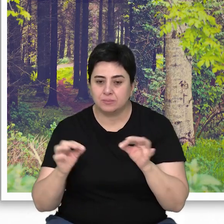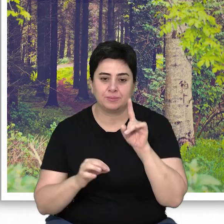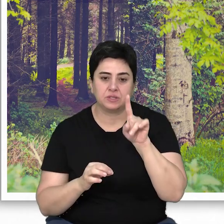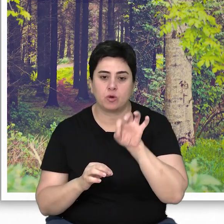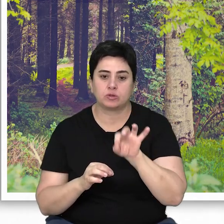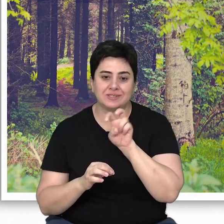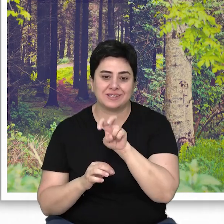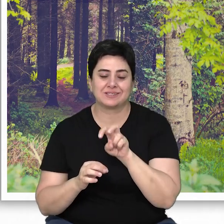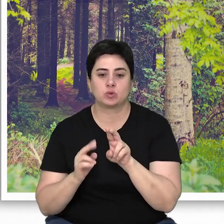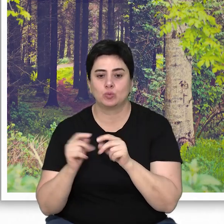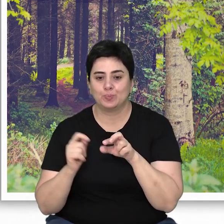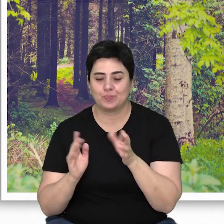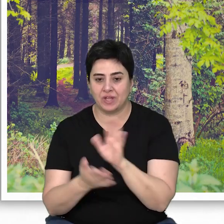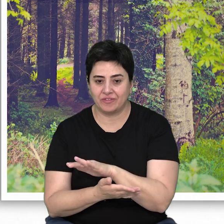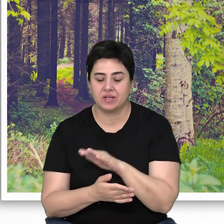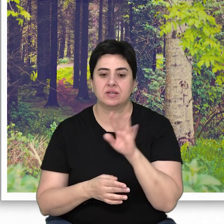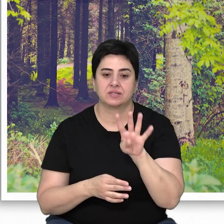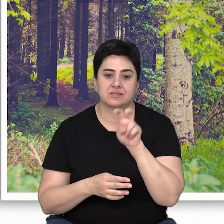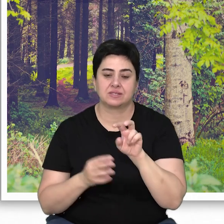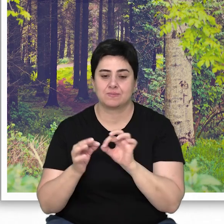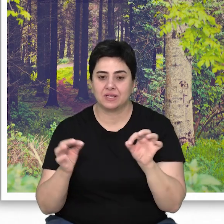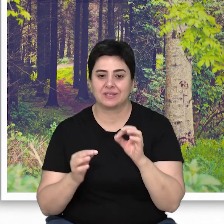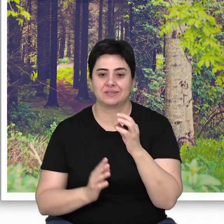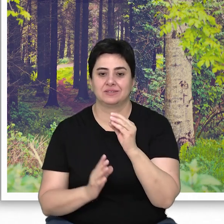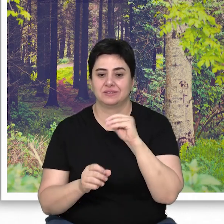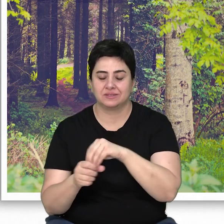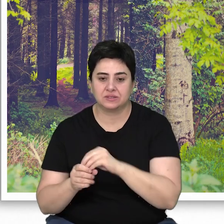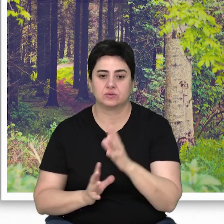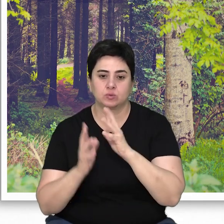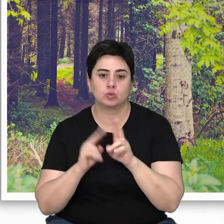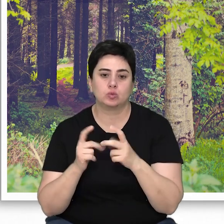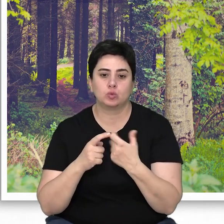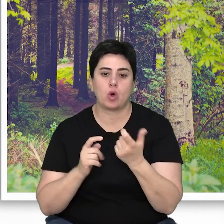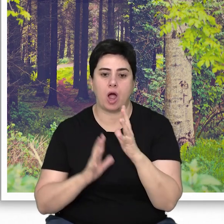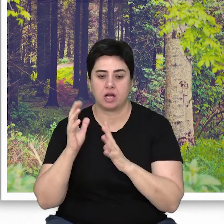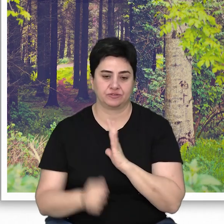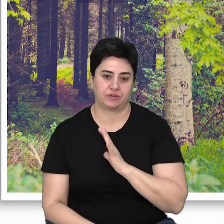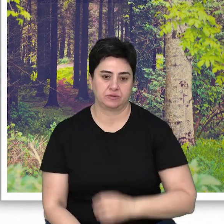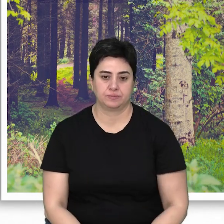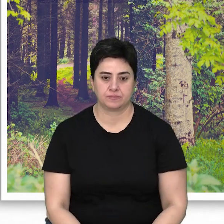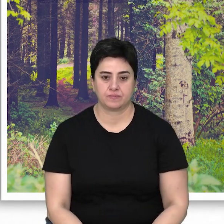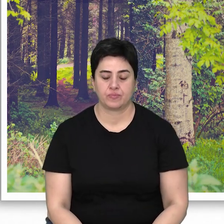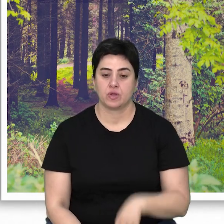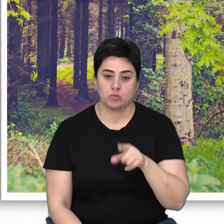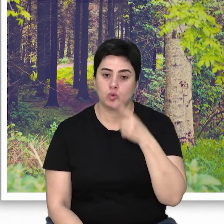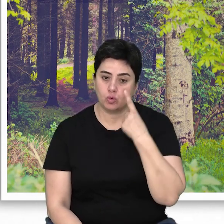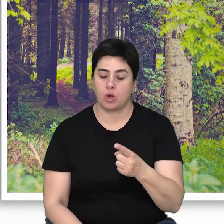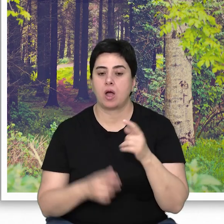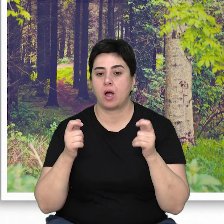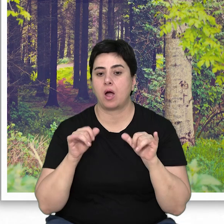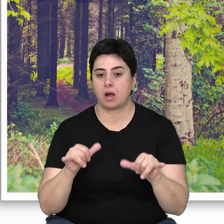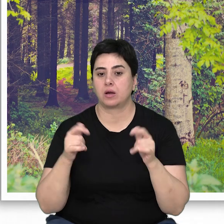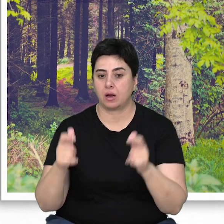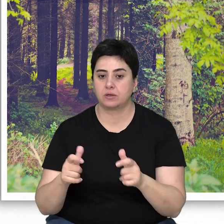1.8 metreküp devrik, 48 metreküp dikili kuru ağaç bulunduğu tespit edilmiştir. Buna göre